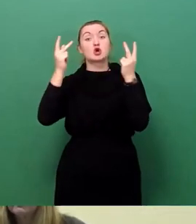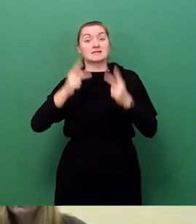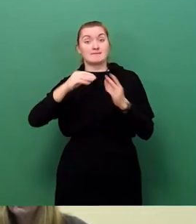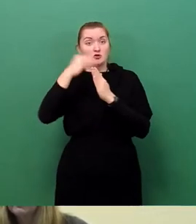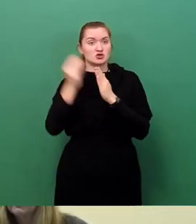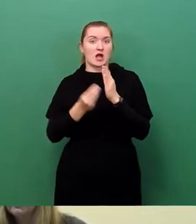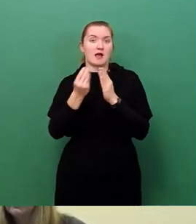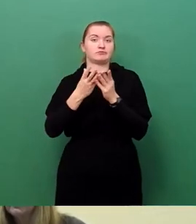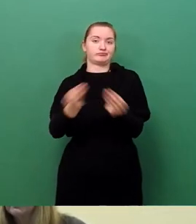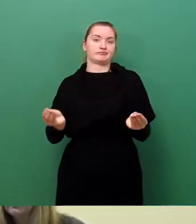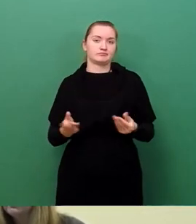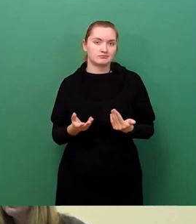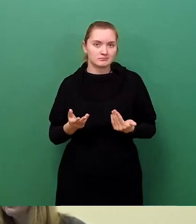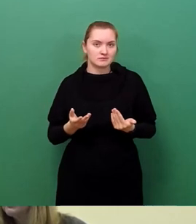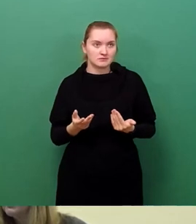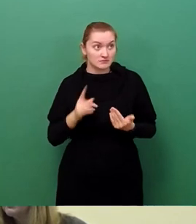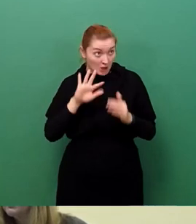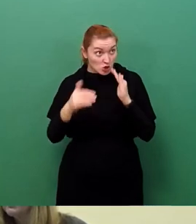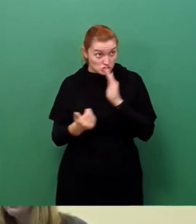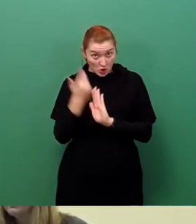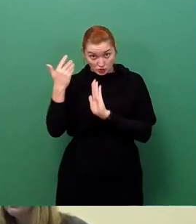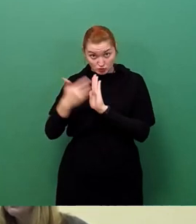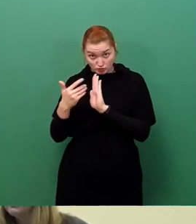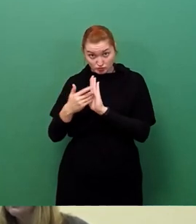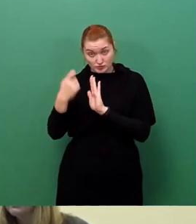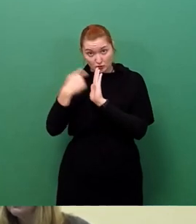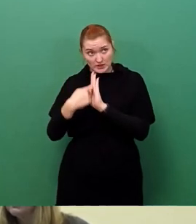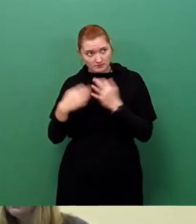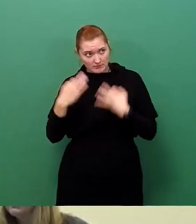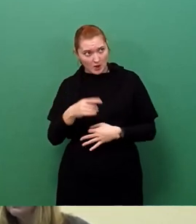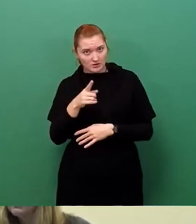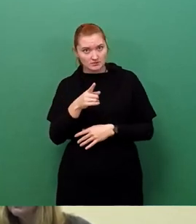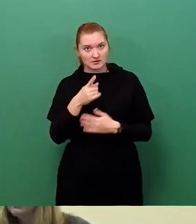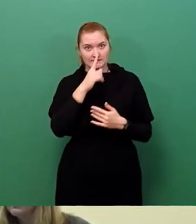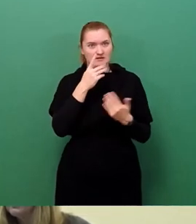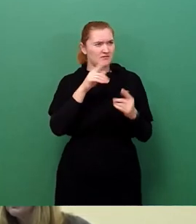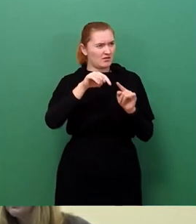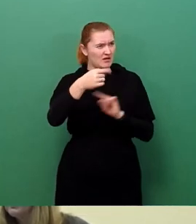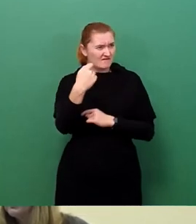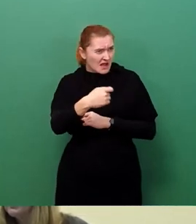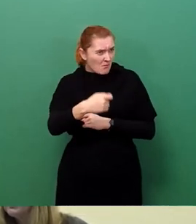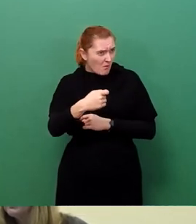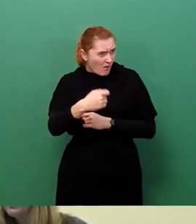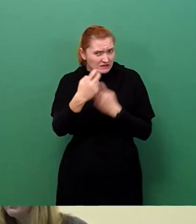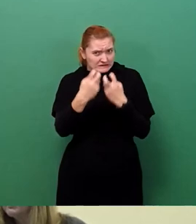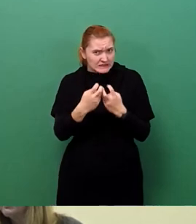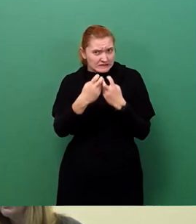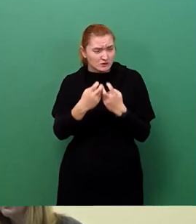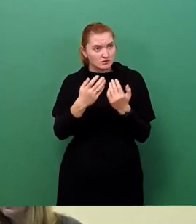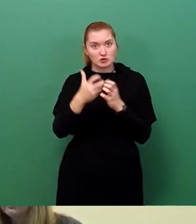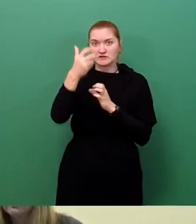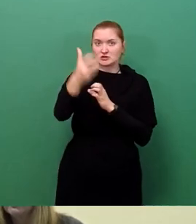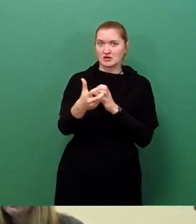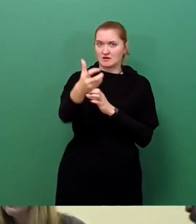wäre dann ein neues Wertgutachten notwendig, wenn der Top in den, ich weiß nicht, ob im Februar überhaupt eine Sitzung ist, aber auf jeden Fall in eine spätere Sitzung des Bauausschusses